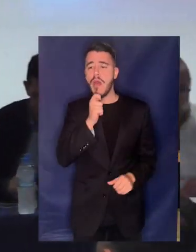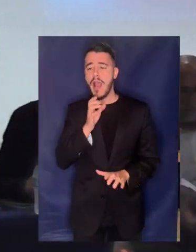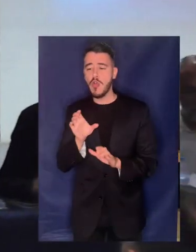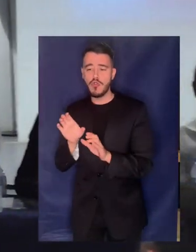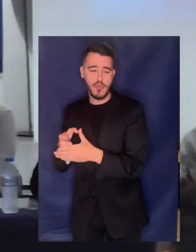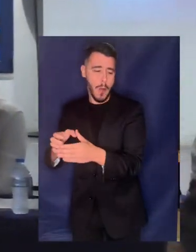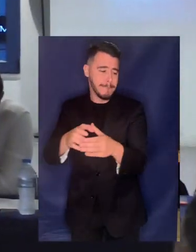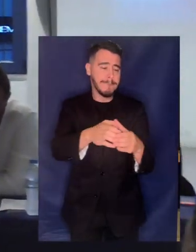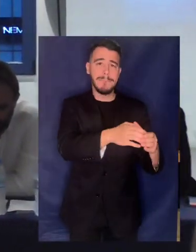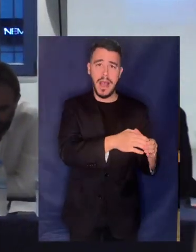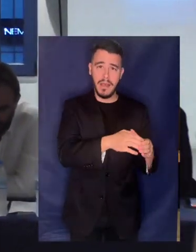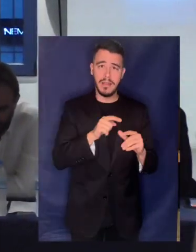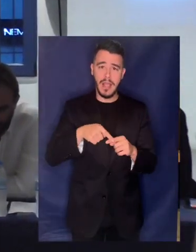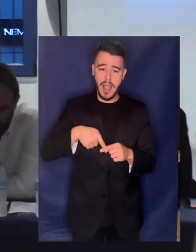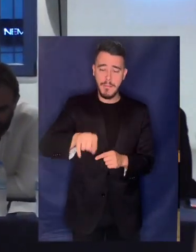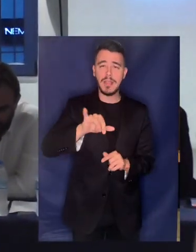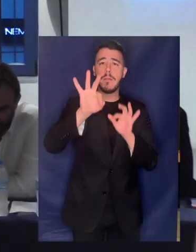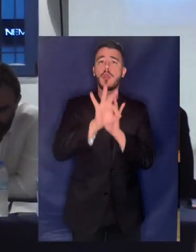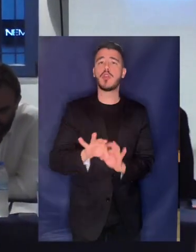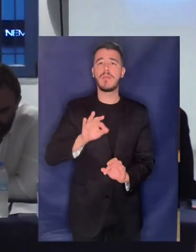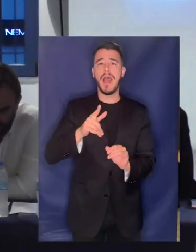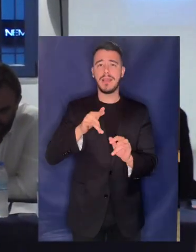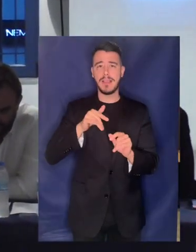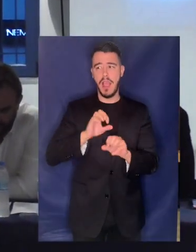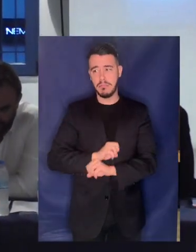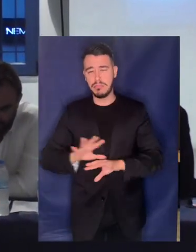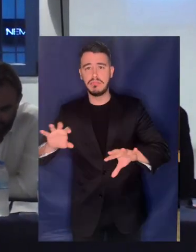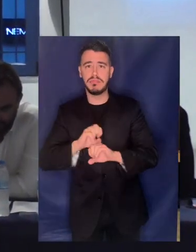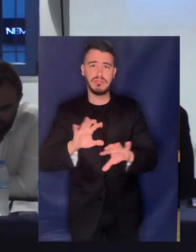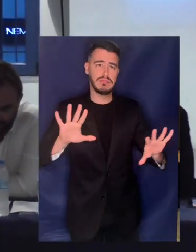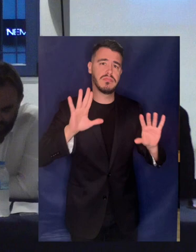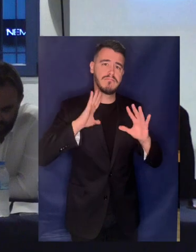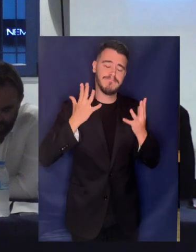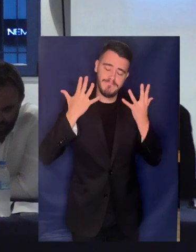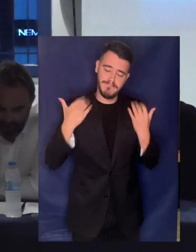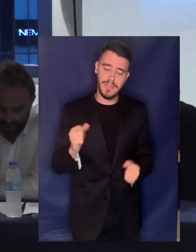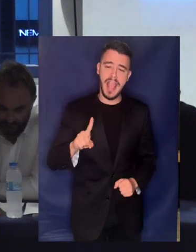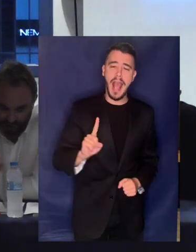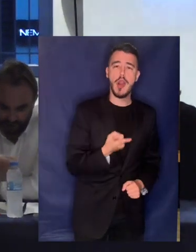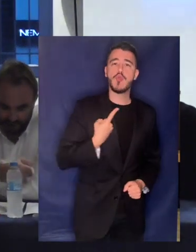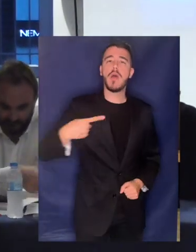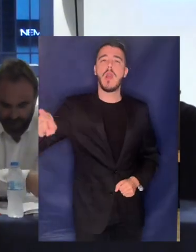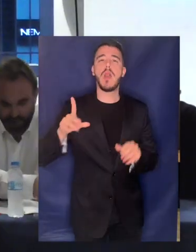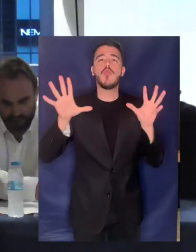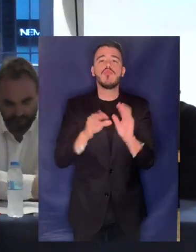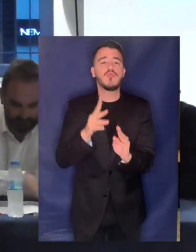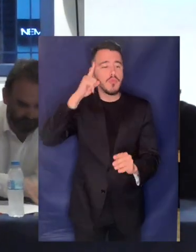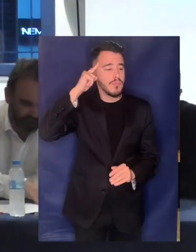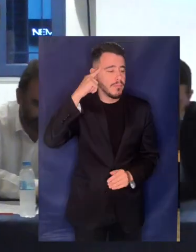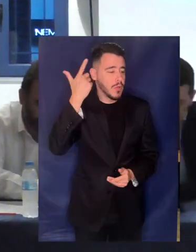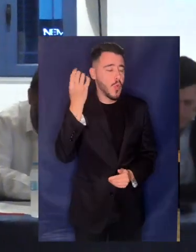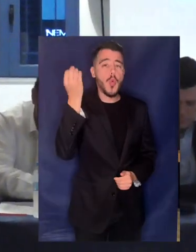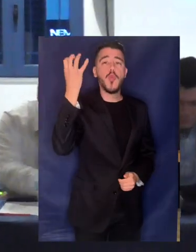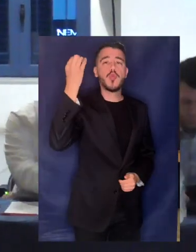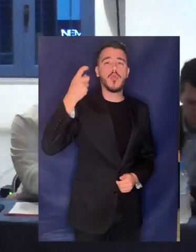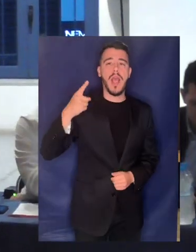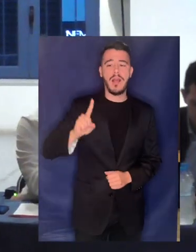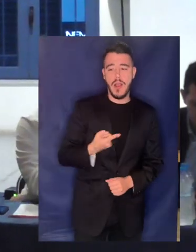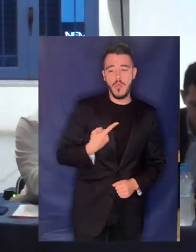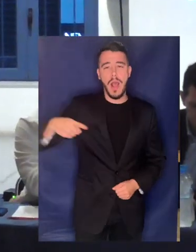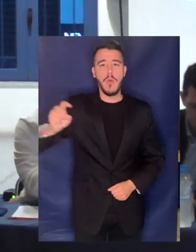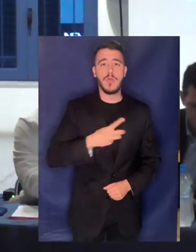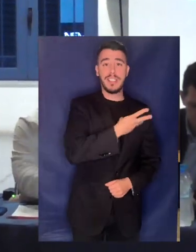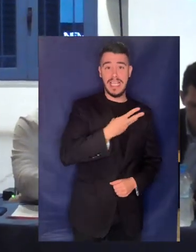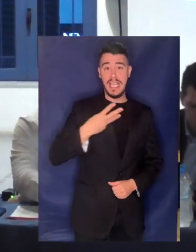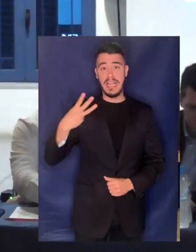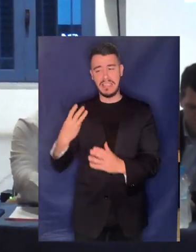αυτές τις πτυχές μιας μάχης με βαθιά ιδεολογικό περιεχόμενο. Σε μια συγκυρία που καλούμαστε